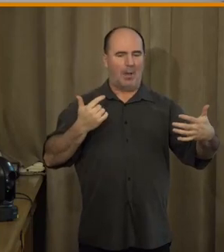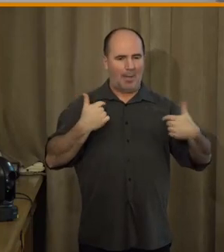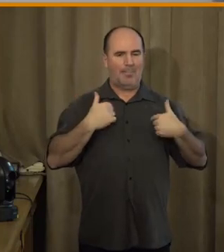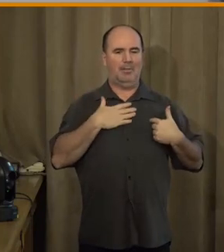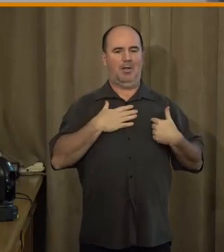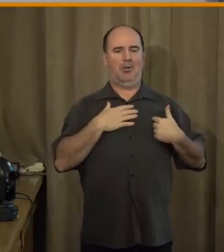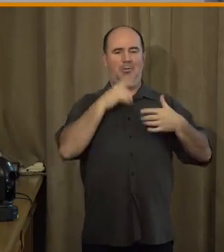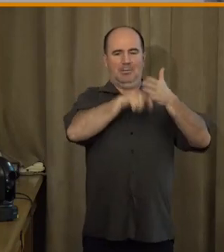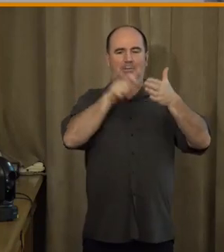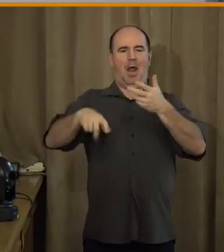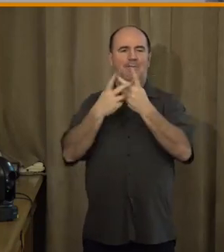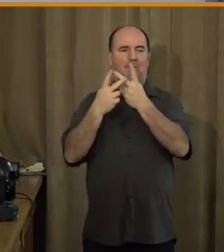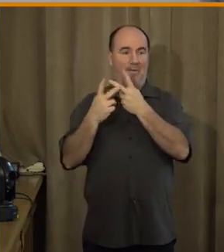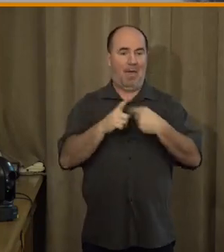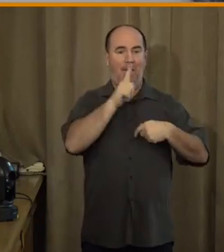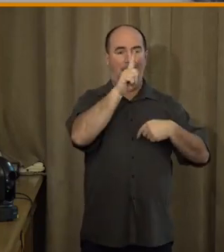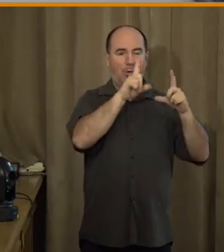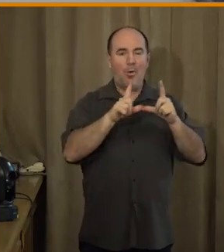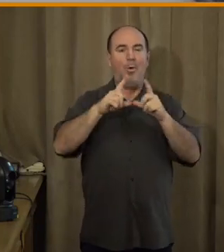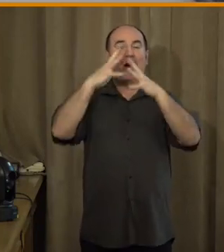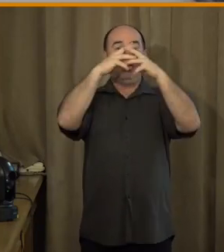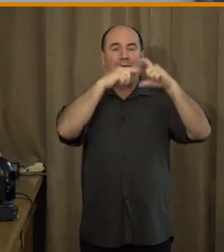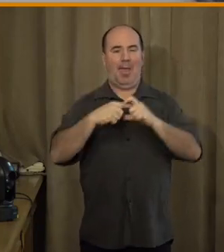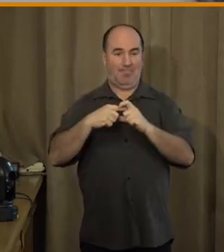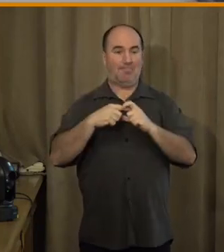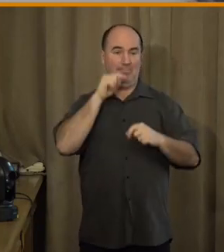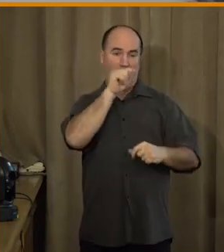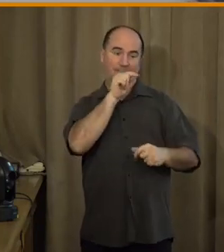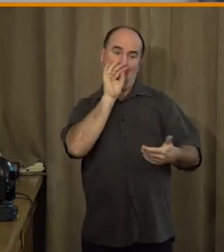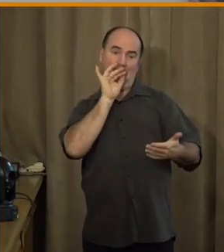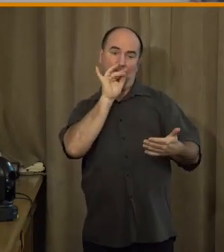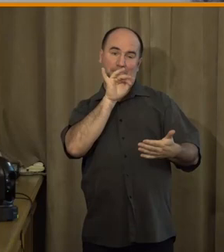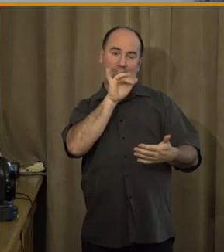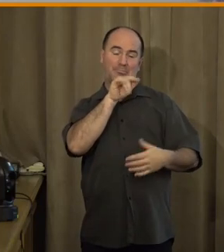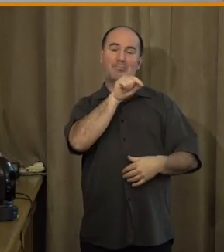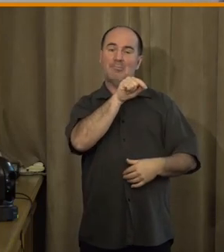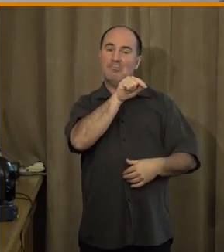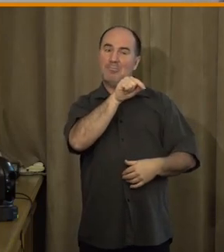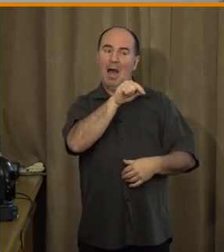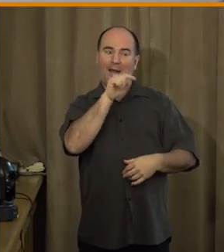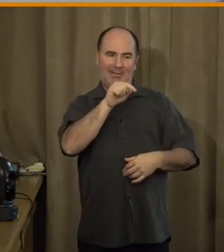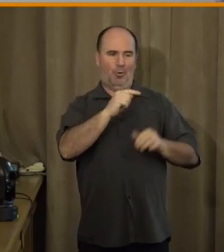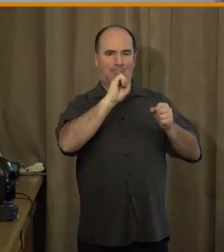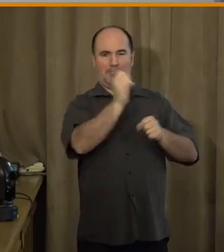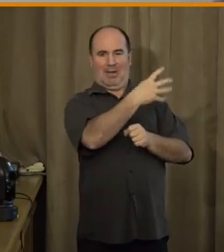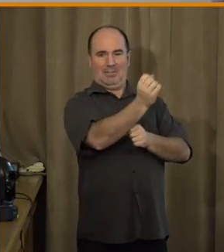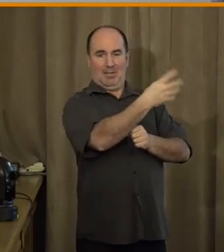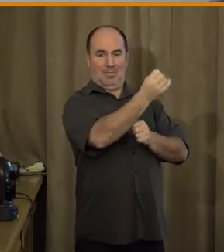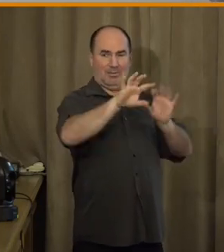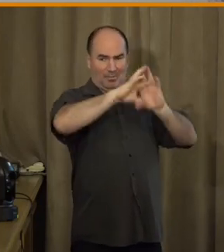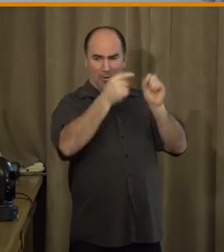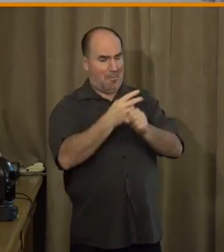Remedium, když se vlastně vrátíte zpátky, kudy jste se přihlašovali, tak tam budou i tyto prezentace, takže